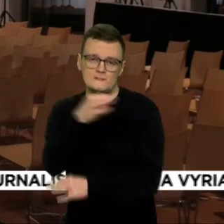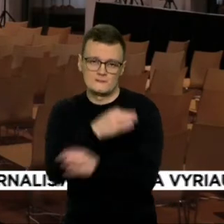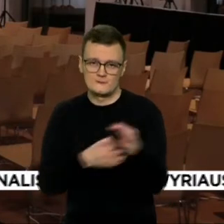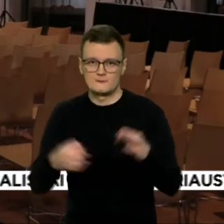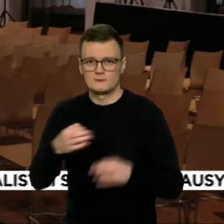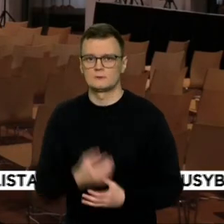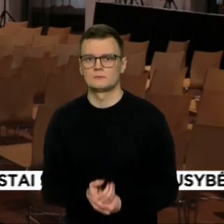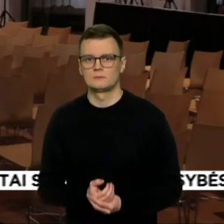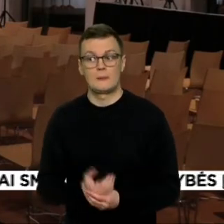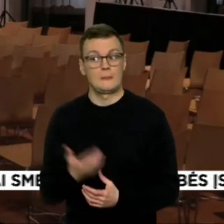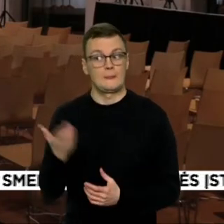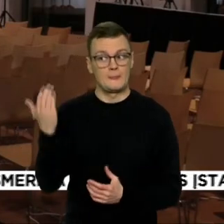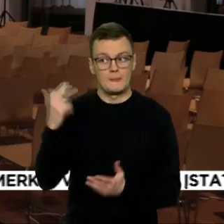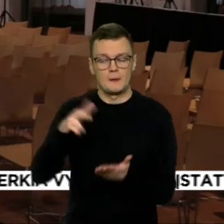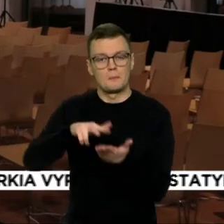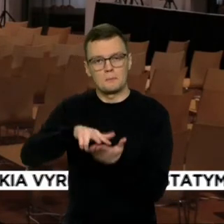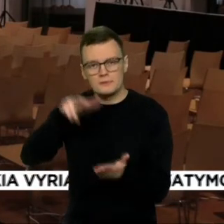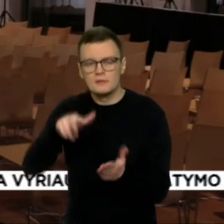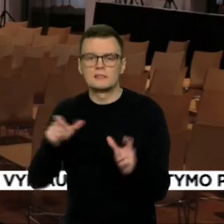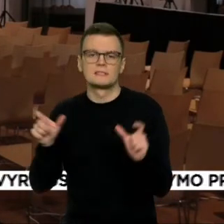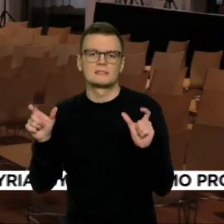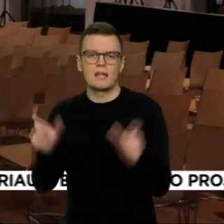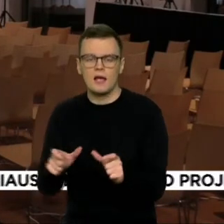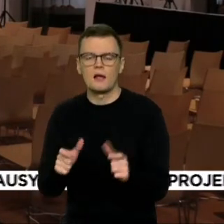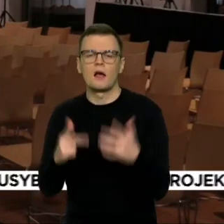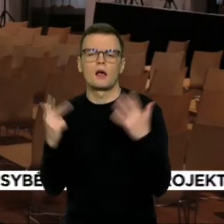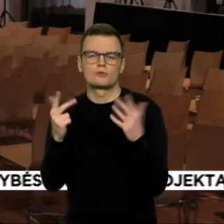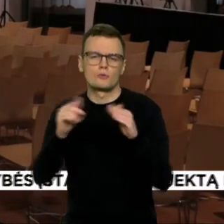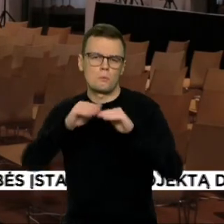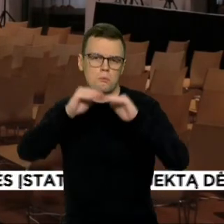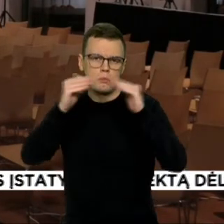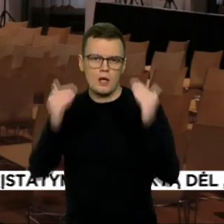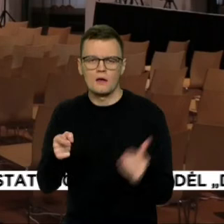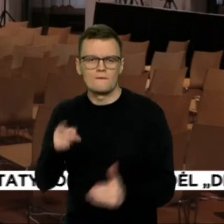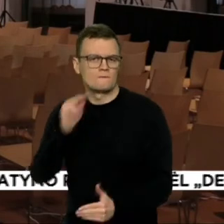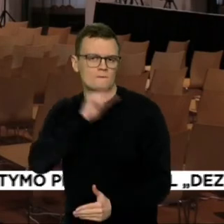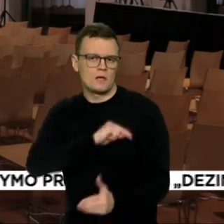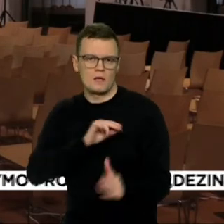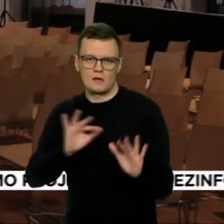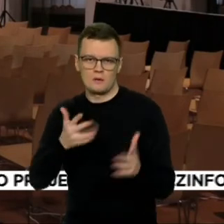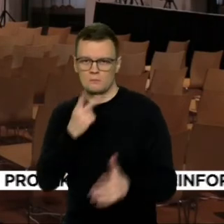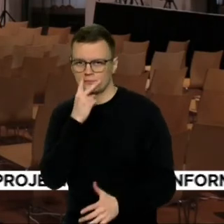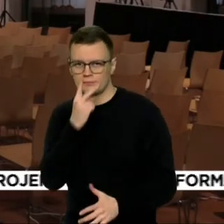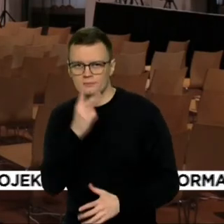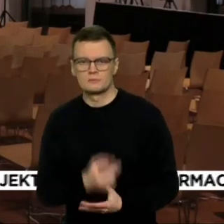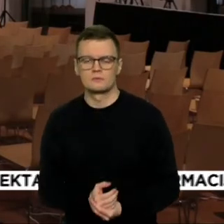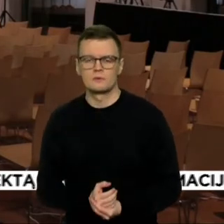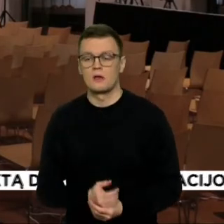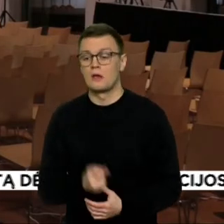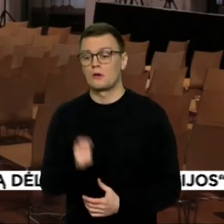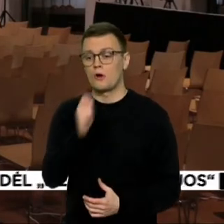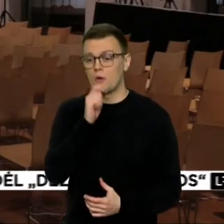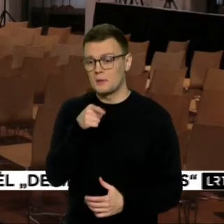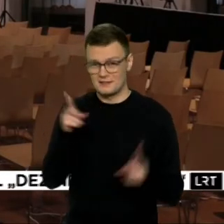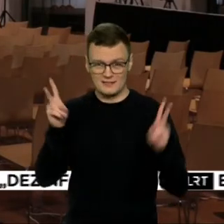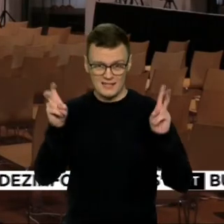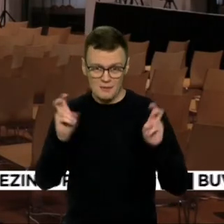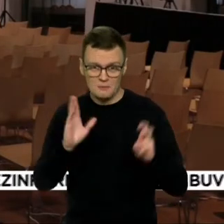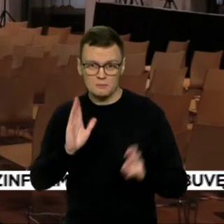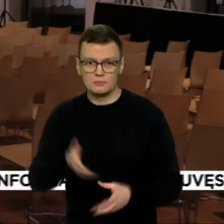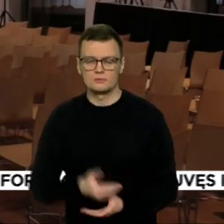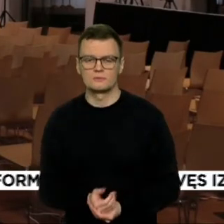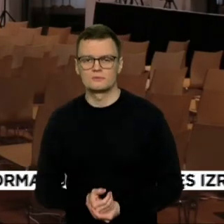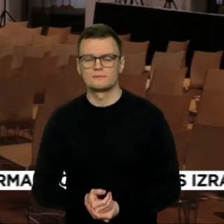patvirtintų sankcijų, tai yra 8 paketo poveikis, turbūt girdėsime komentarų ir šią temą, bet ko gero, reikia